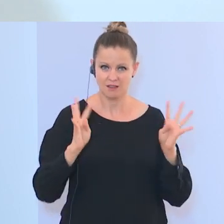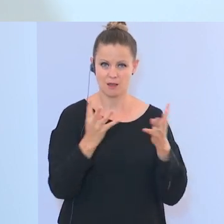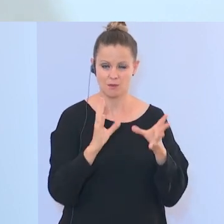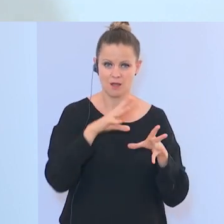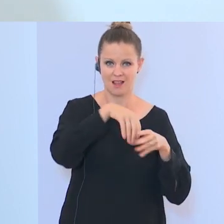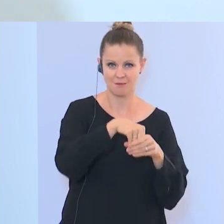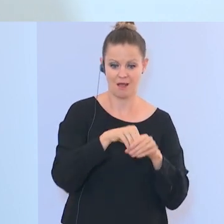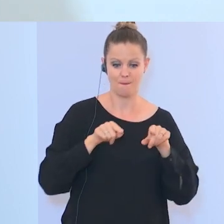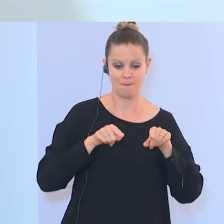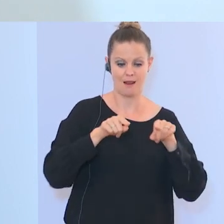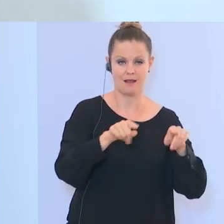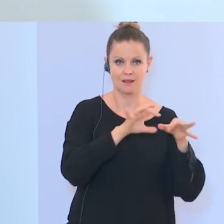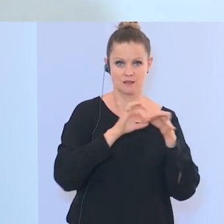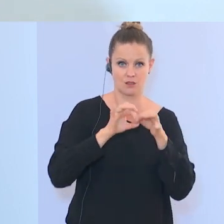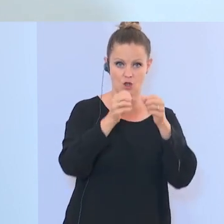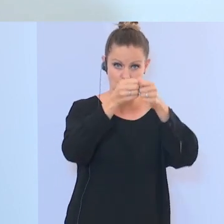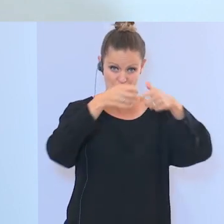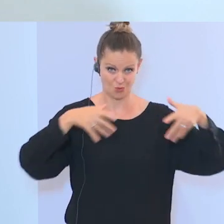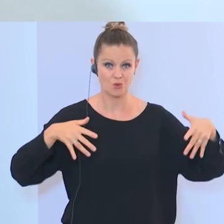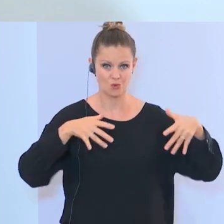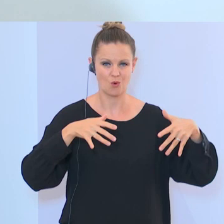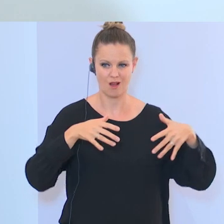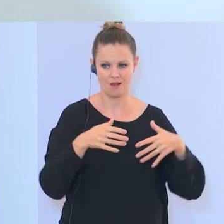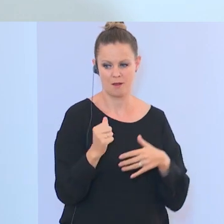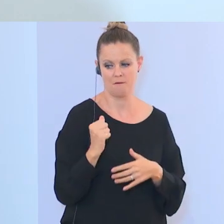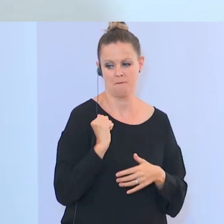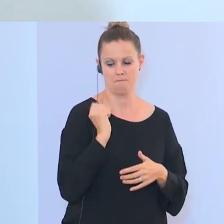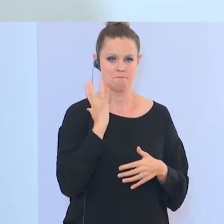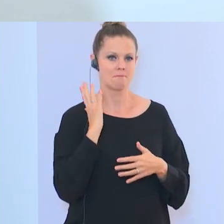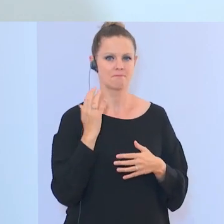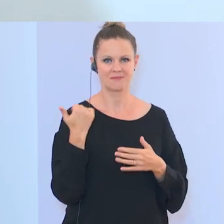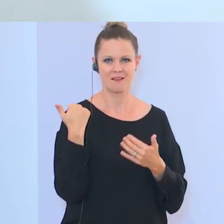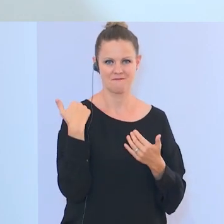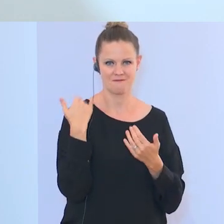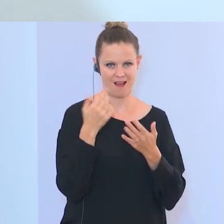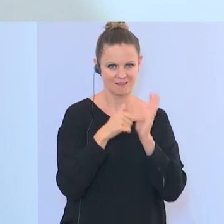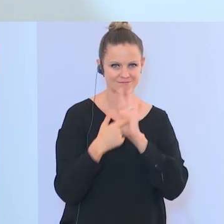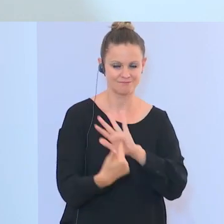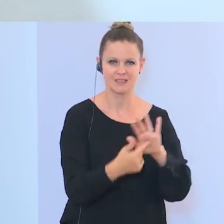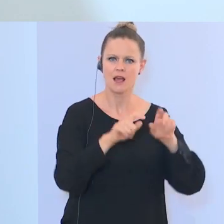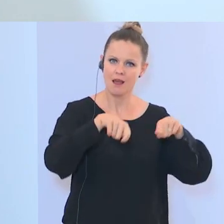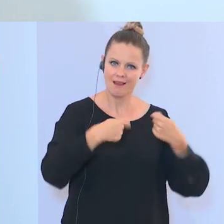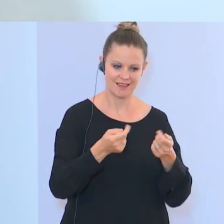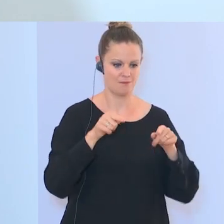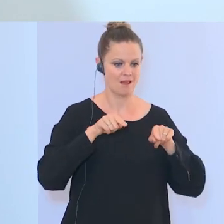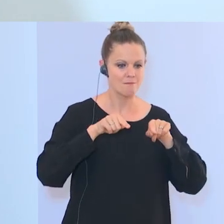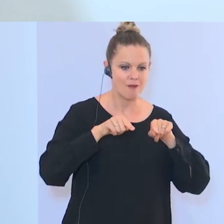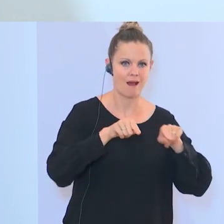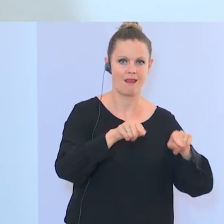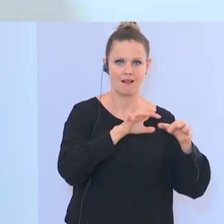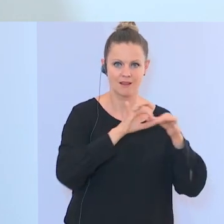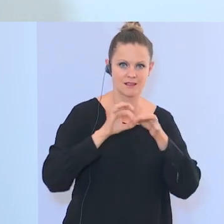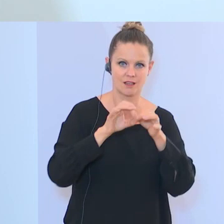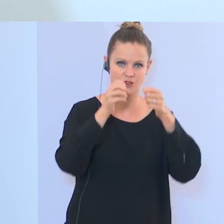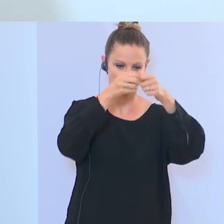parallelgesellschaftlichen Strukturen. Die dürfte ich ja vor einigen Tagen vorstellen. Die sagt, dass es ausgeprägte parallelgesellschaftliche Strukturen